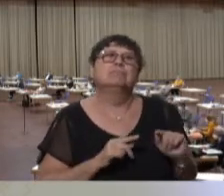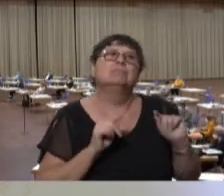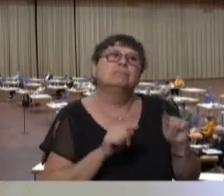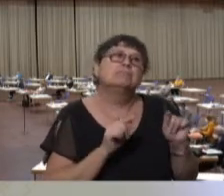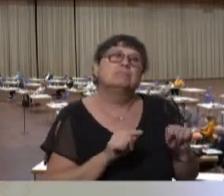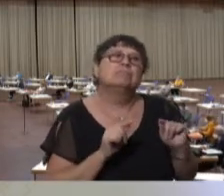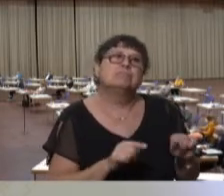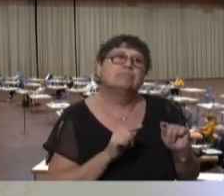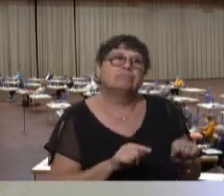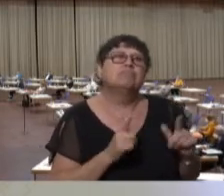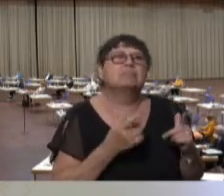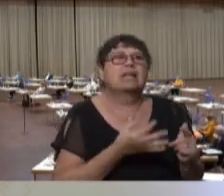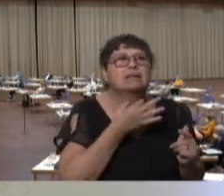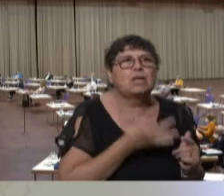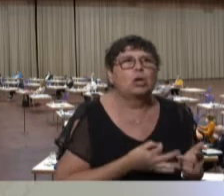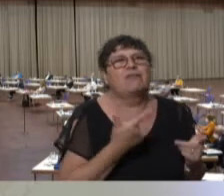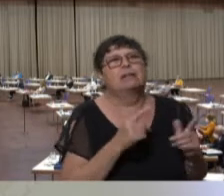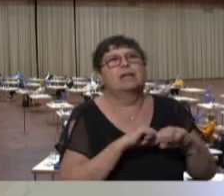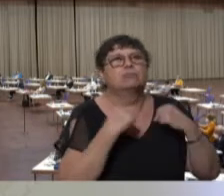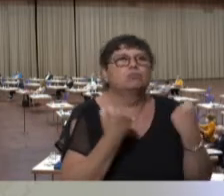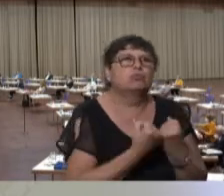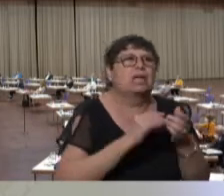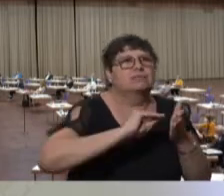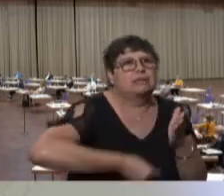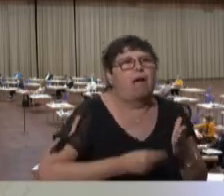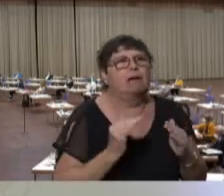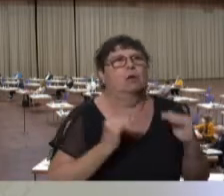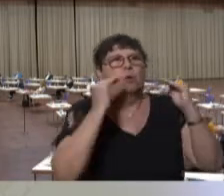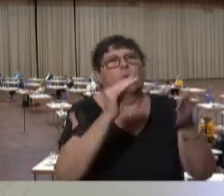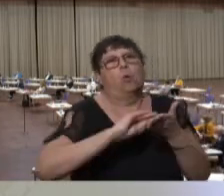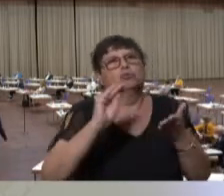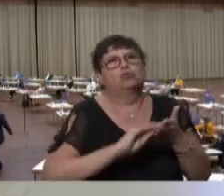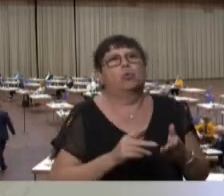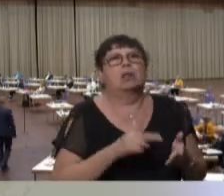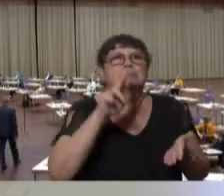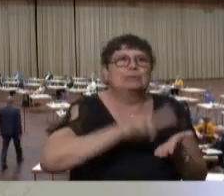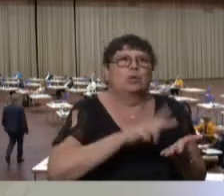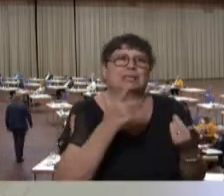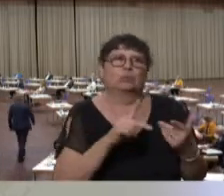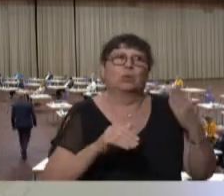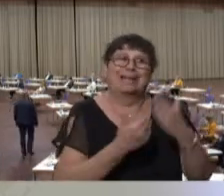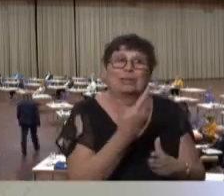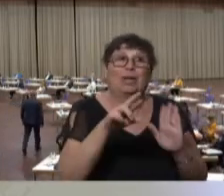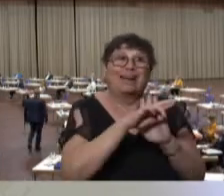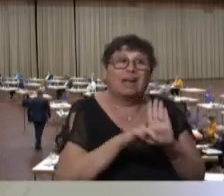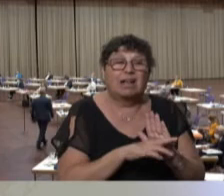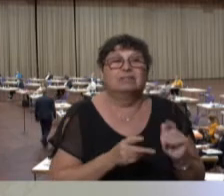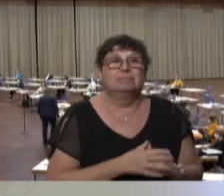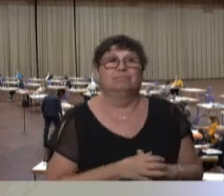es wurde notwendig, den Staatsvertrag über die Hochschulzulassung neu zu regeln,